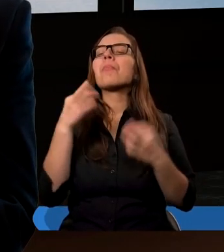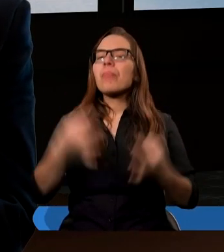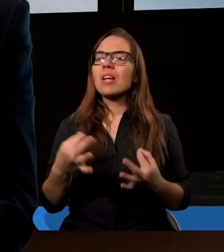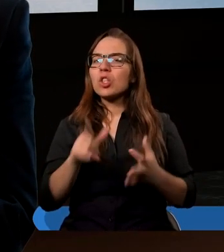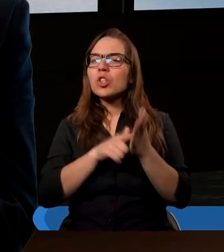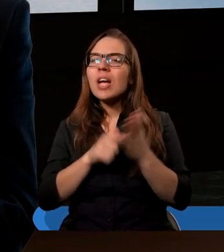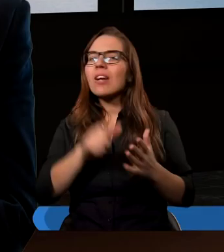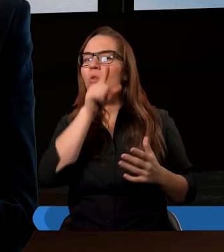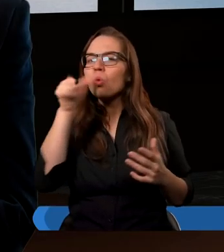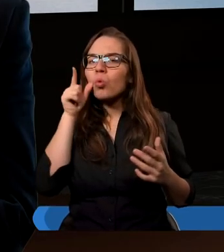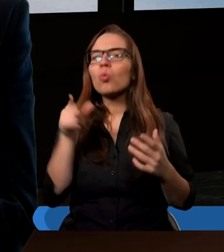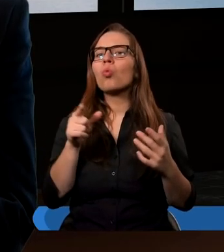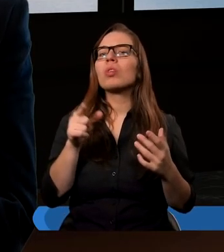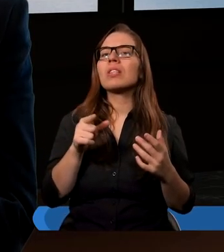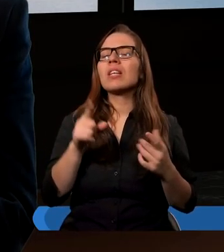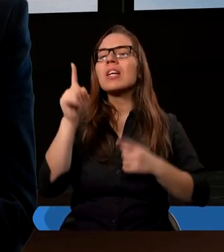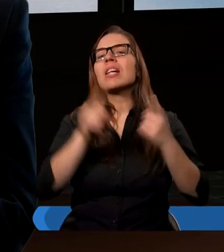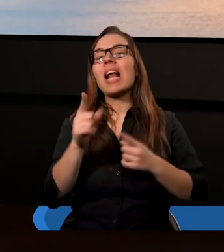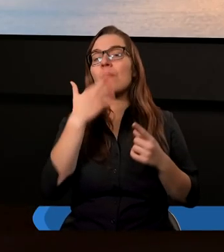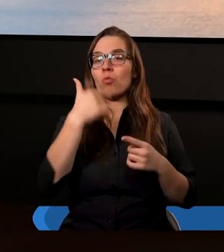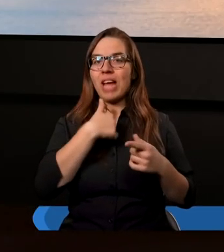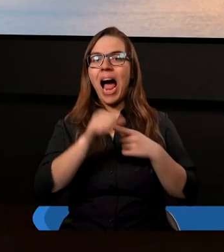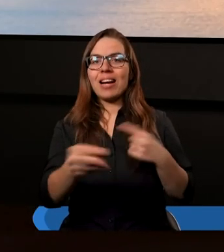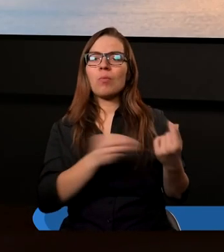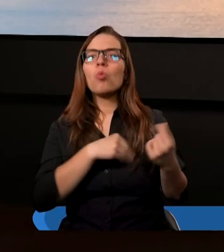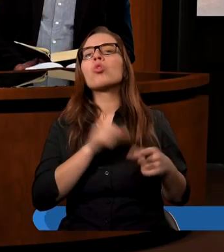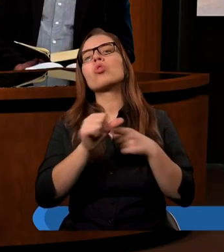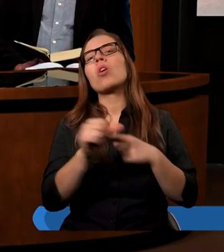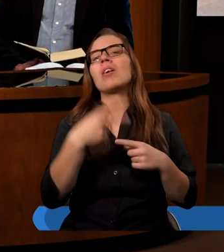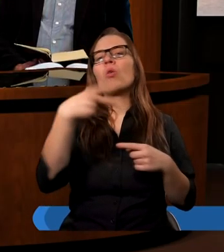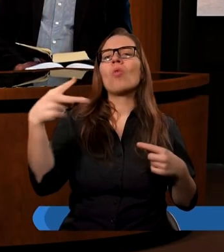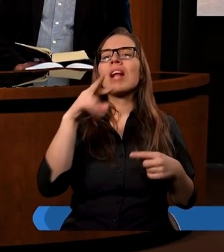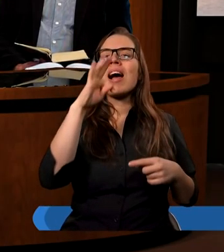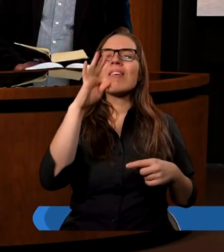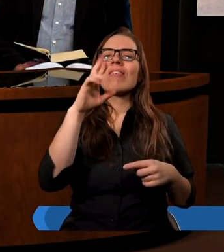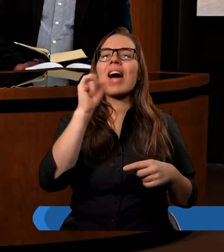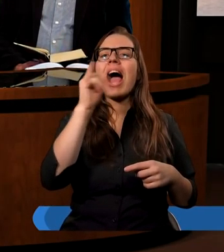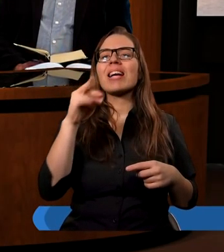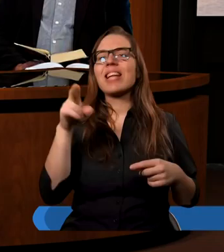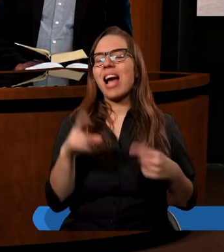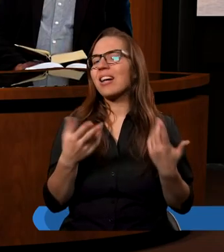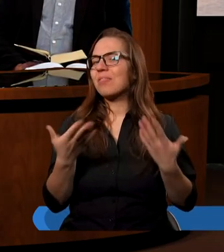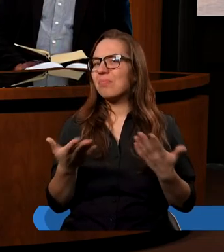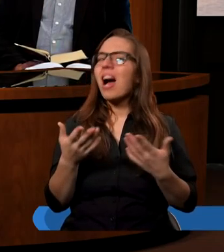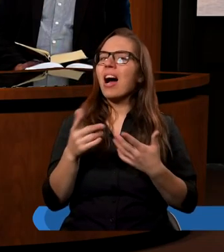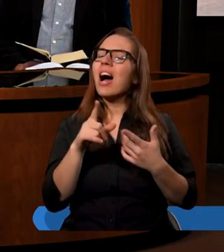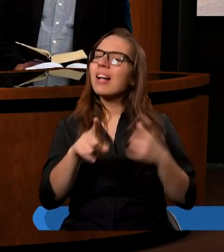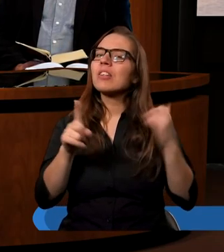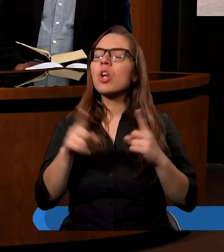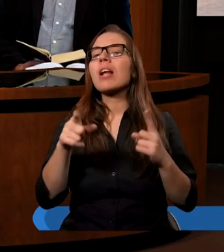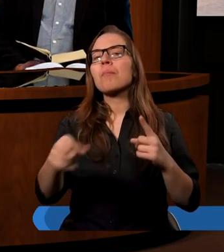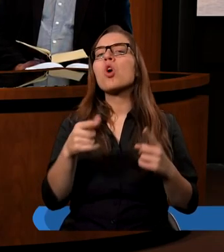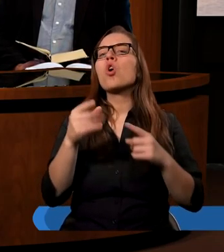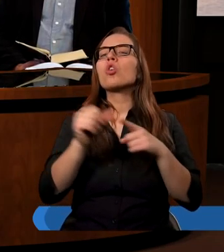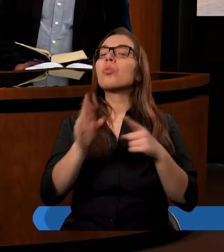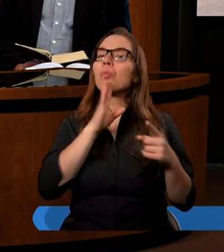mówimy się na ludzi uczciwych, że są wręcz frajerami. Tak, Aniu? To studium jest zatytułowane Uczciwość wobec